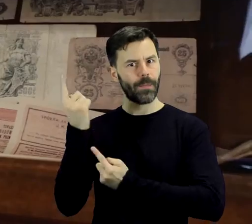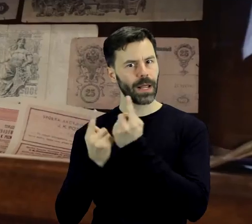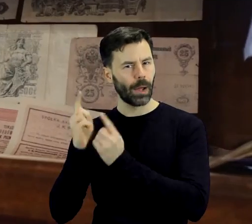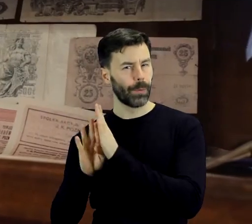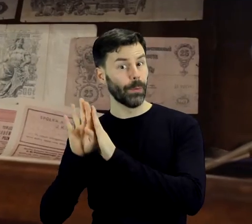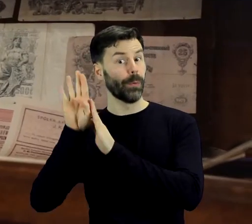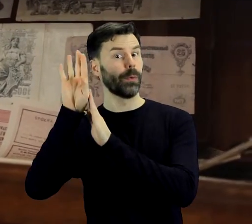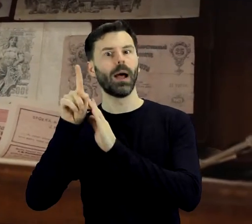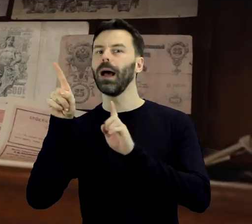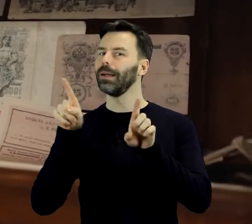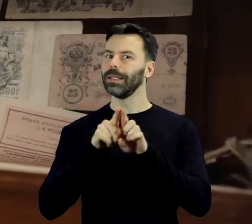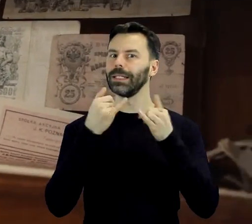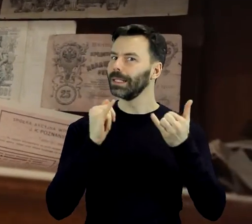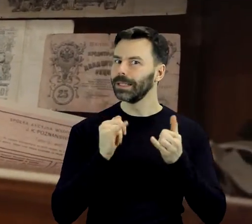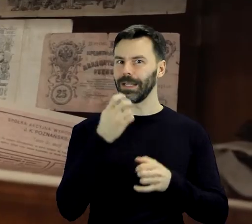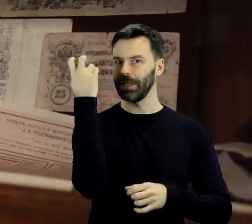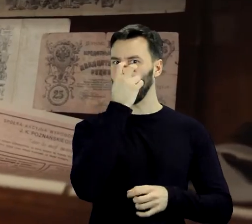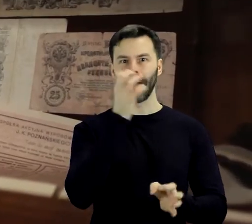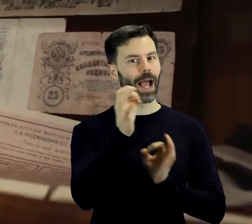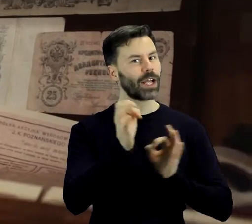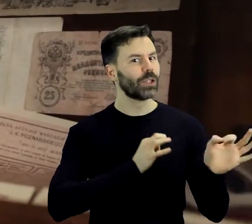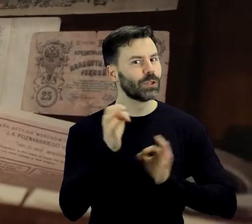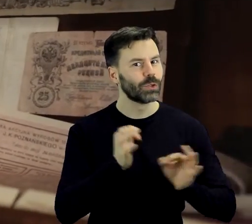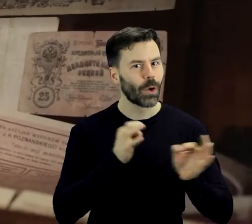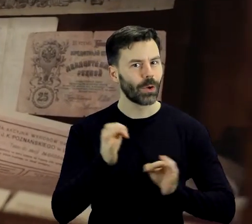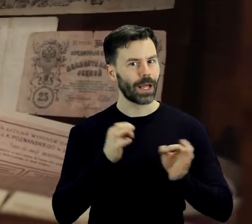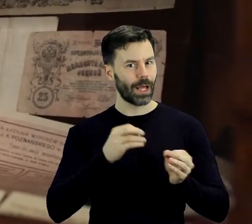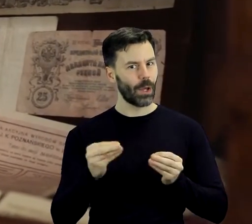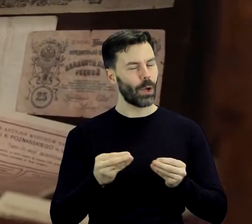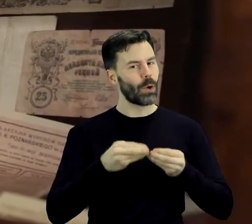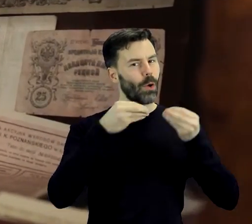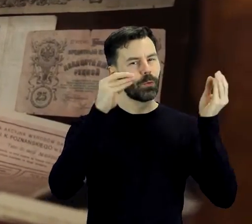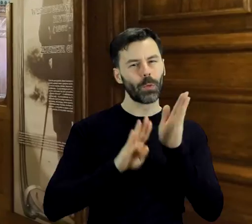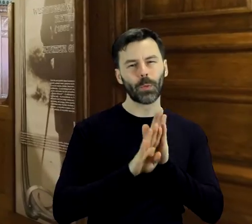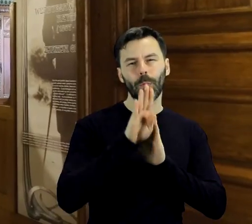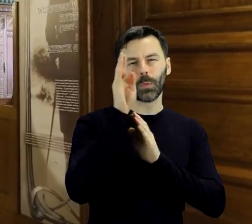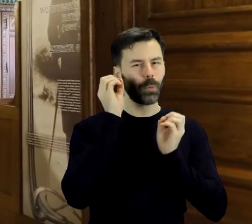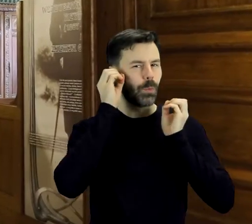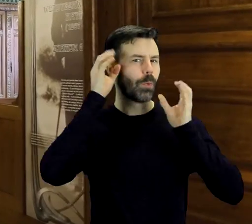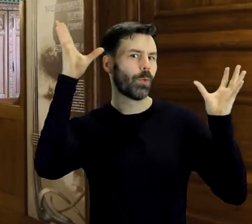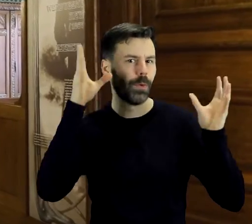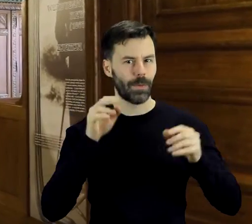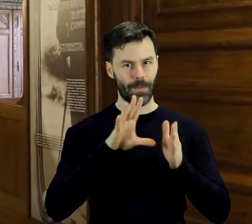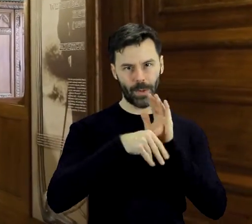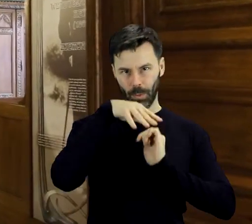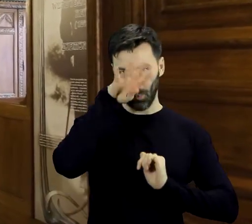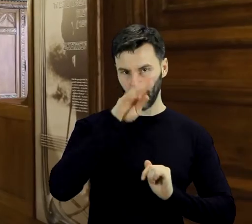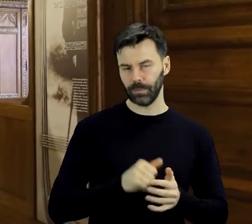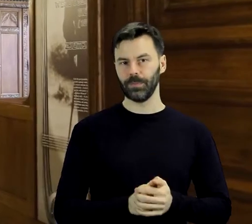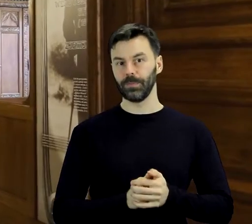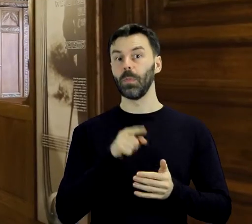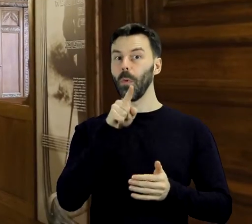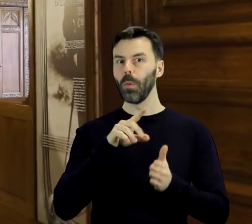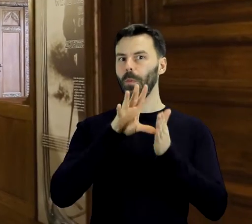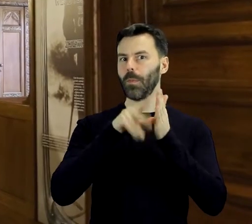fabryki, ale również obiekty dokumentujące historię i rozwój kultury przemysłowego miasta. O